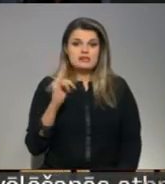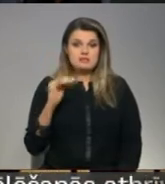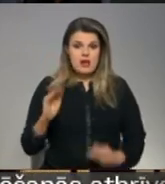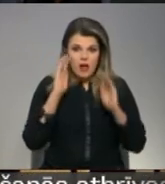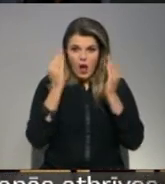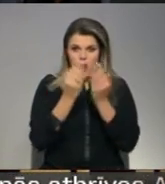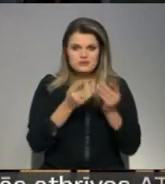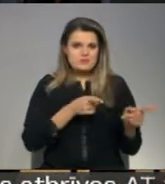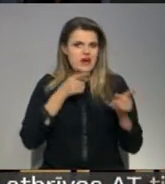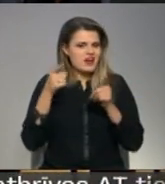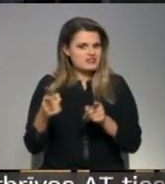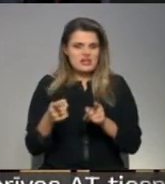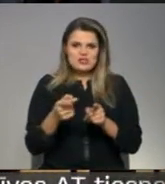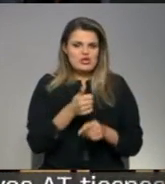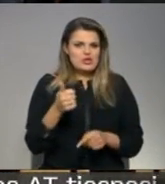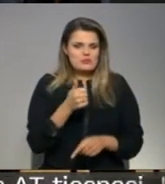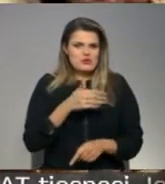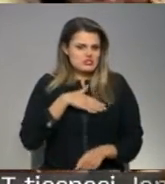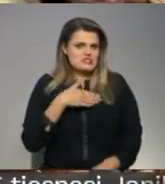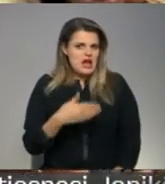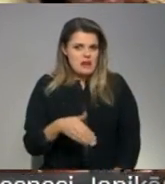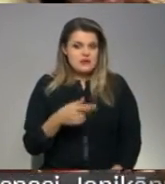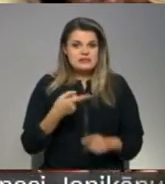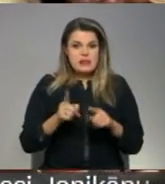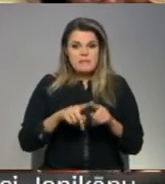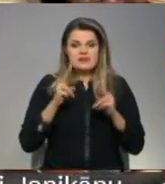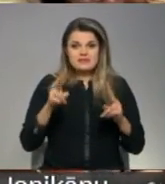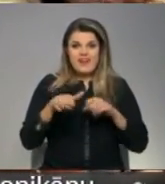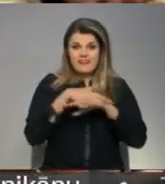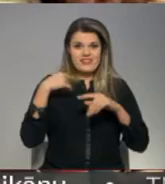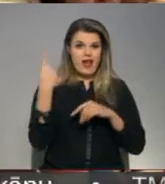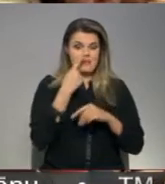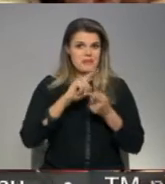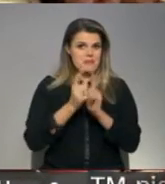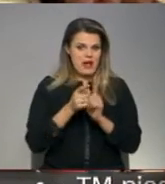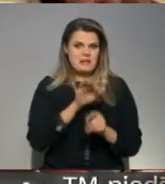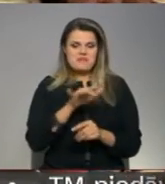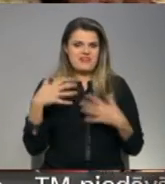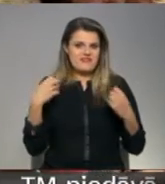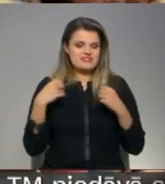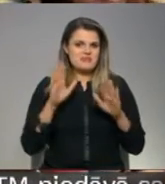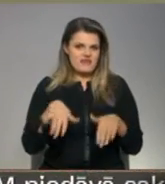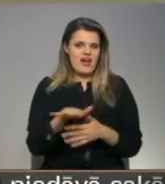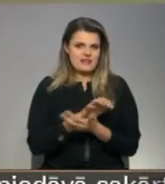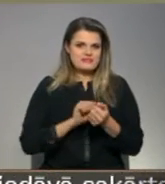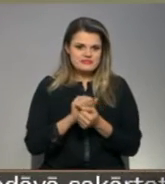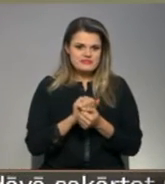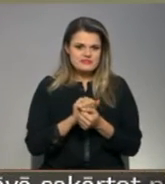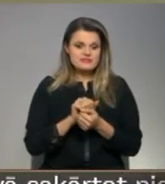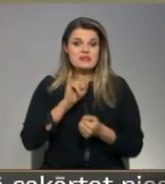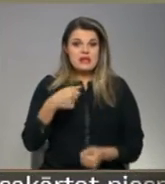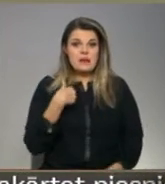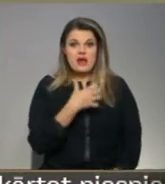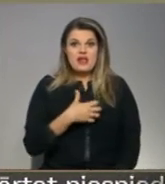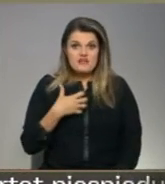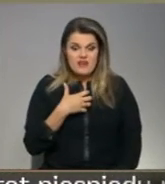autisms pārcelšanas jautājums, ir īpaši sāpīgs, jo krasa vides maiņa var ietekmēt viņas bērna veselību. Ja man nāksies